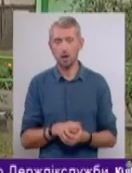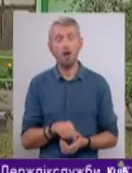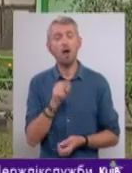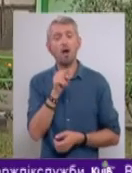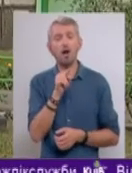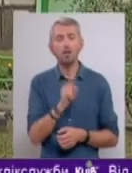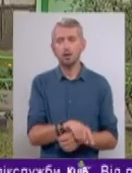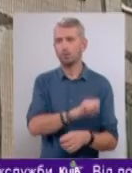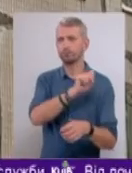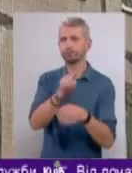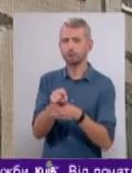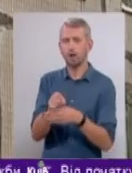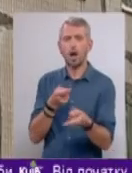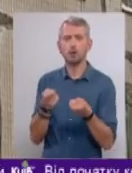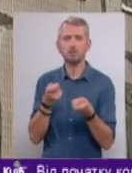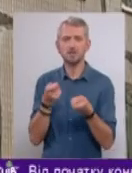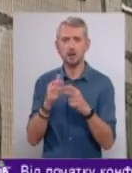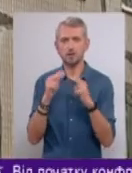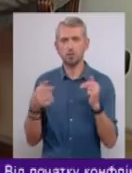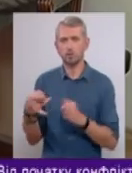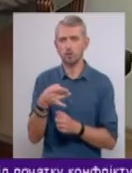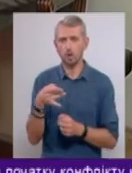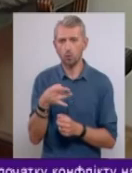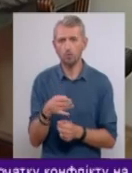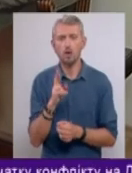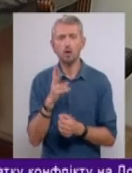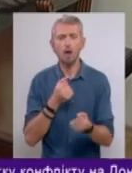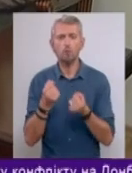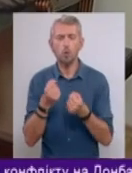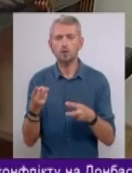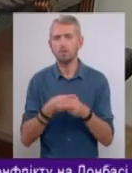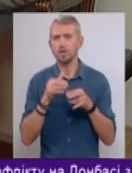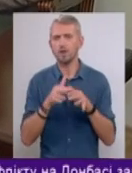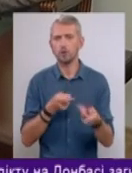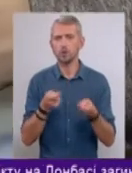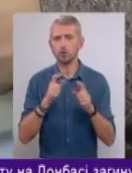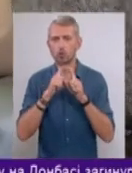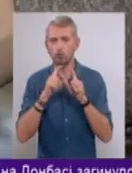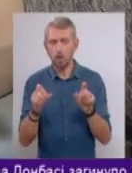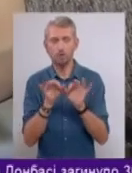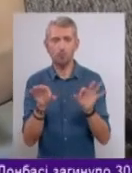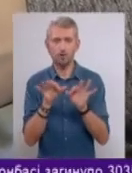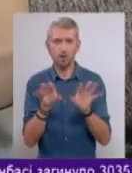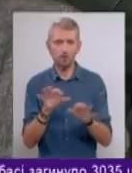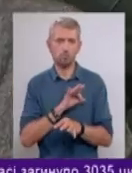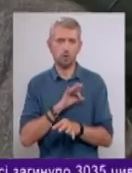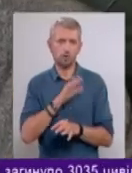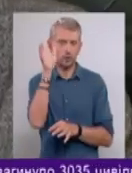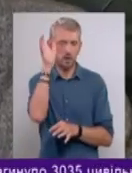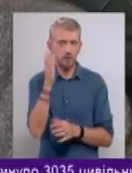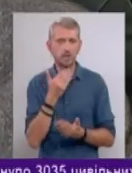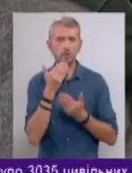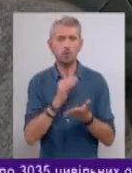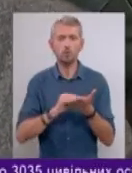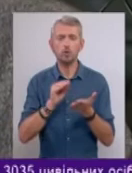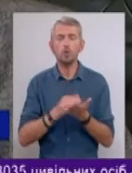ті передресували нас до адміністрації Дніпровського району. Як боротися з бездіяльністю керуючих компаній, пояснюють правознавці. Звернутися з